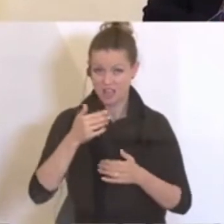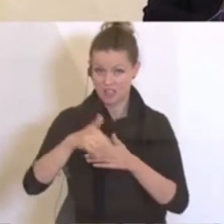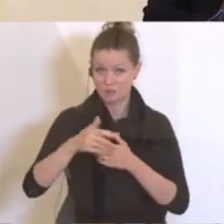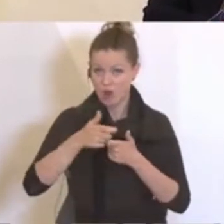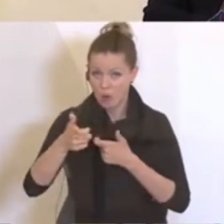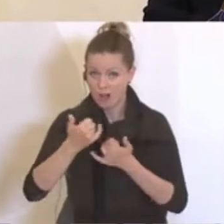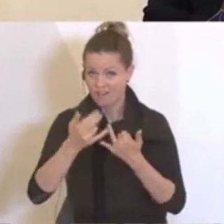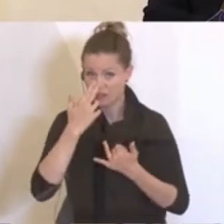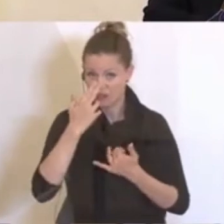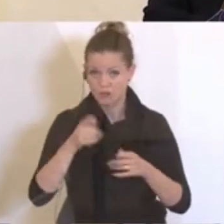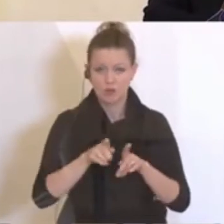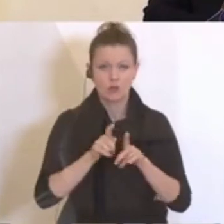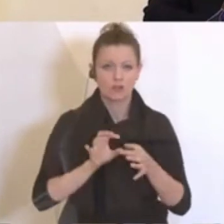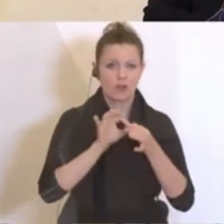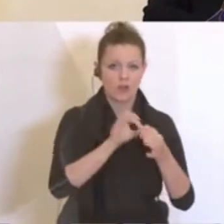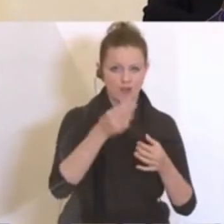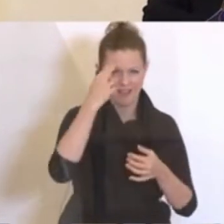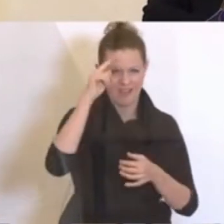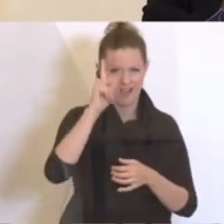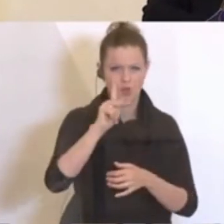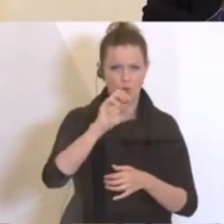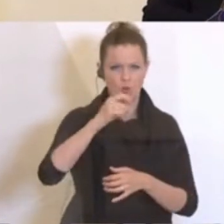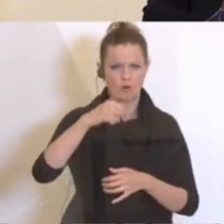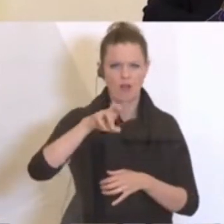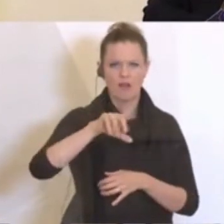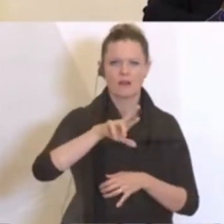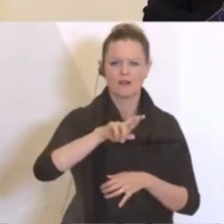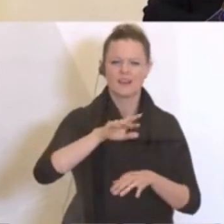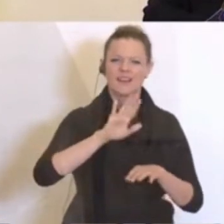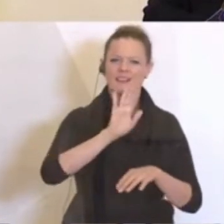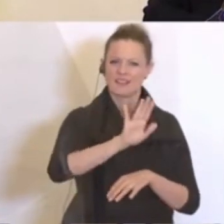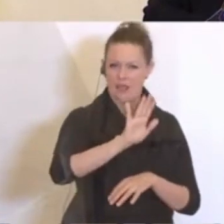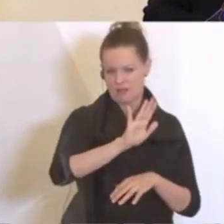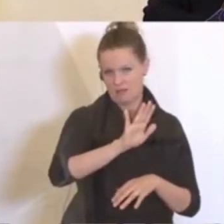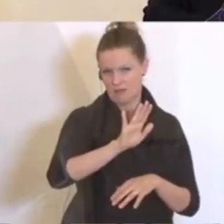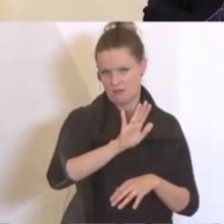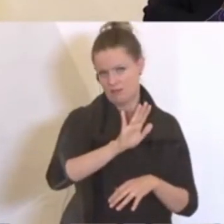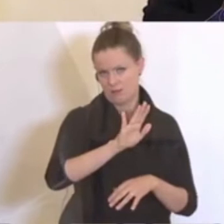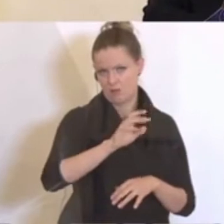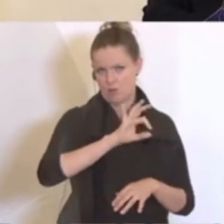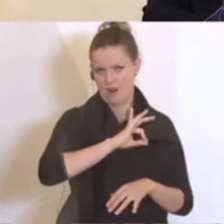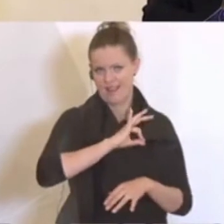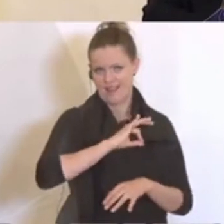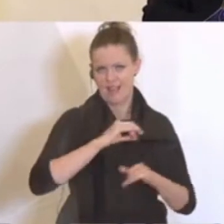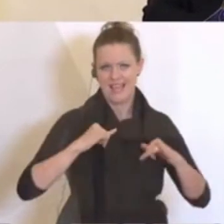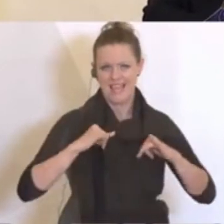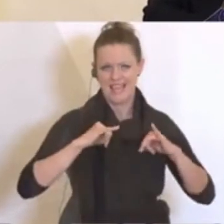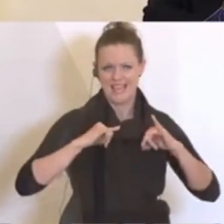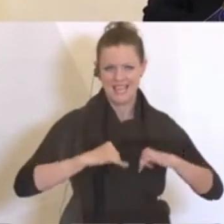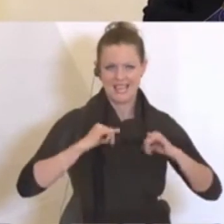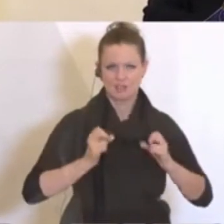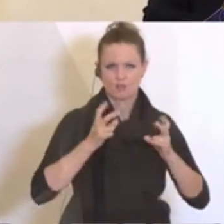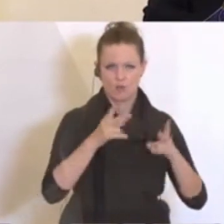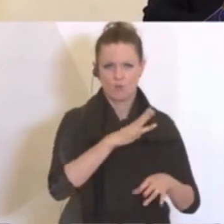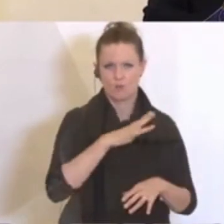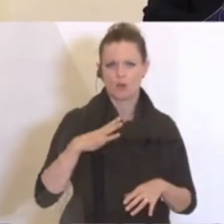davon? Und eine Frage an den Herrn Kogler. Ihr Parteikollege Georg Willi, also der Innsbrucker Bürgermeister, dem geht das ja alles zu